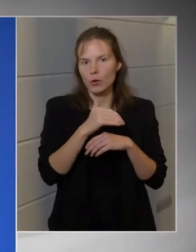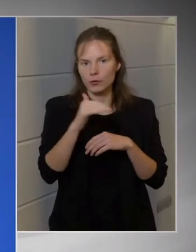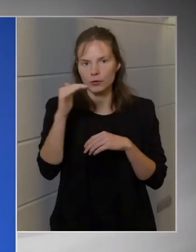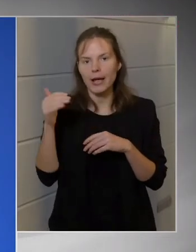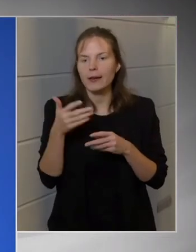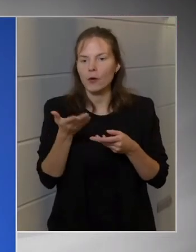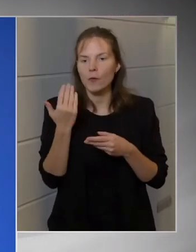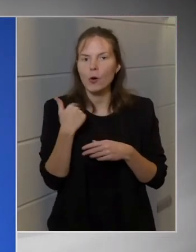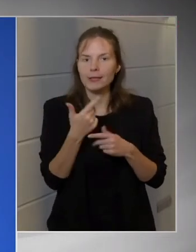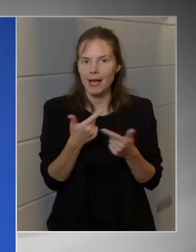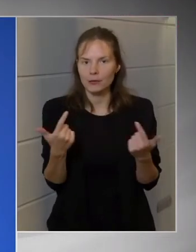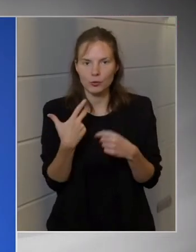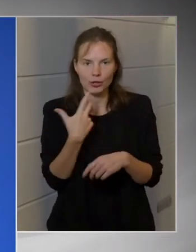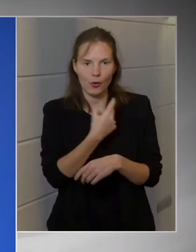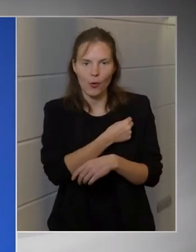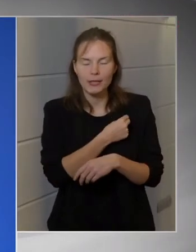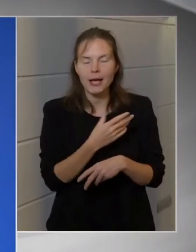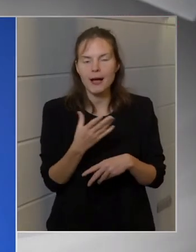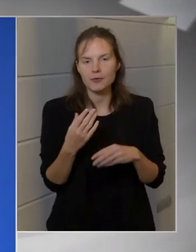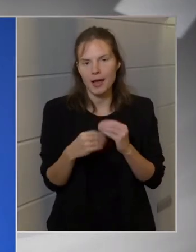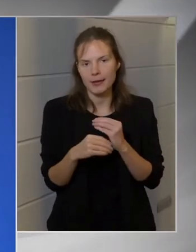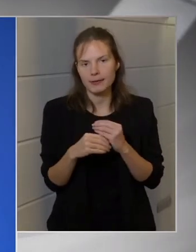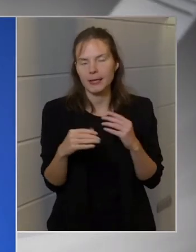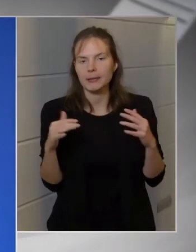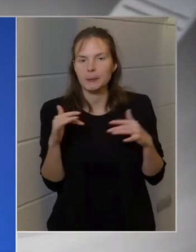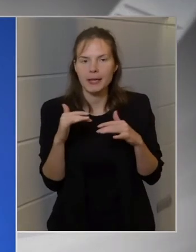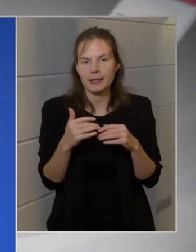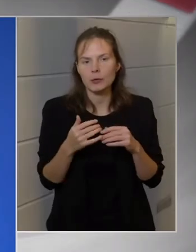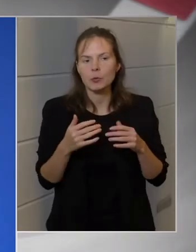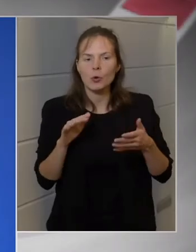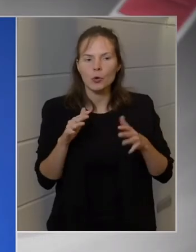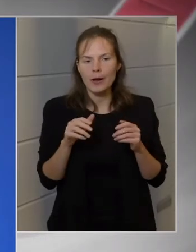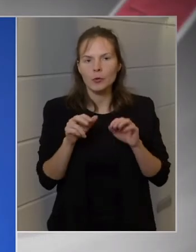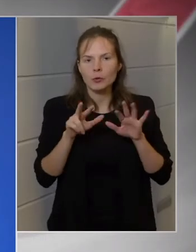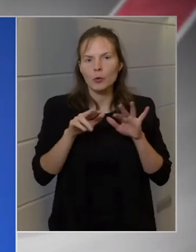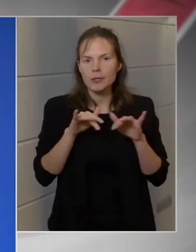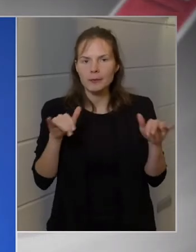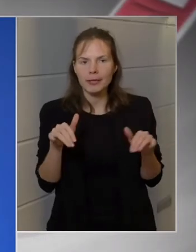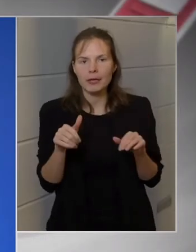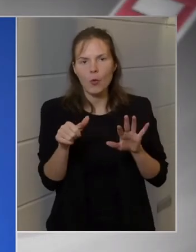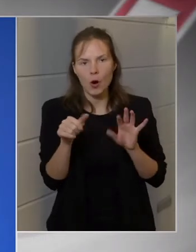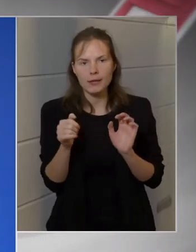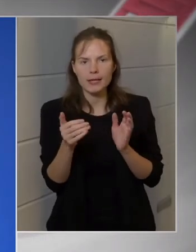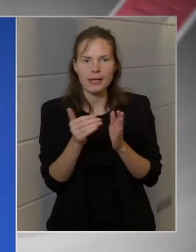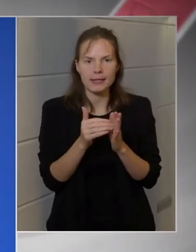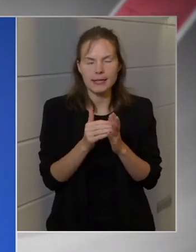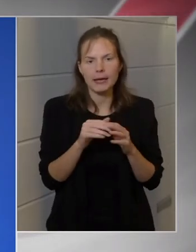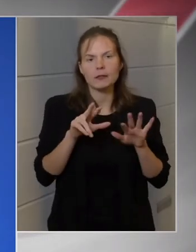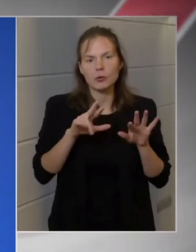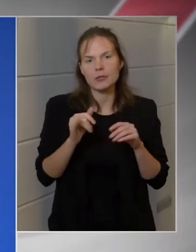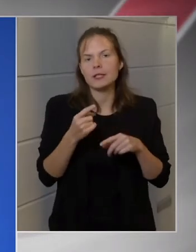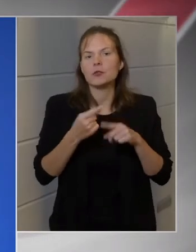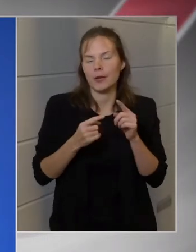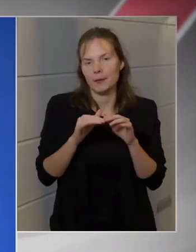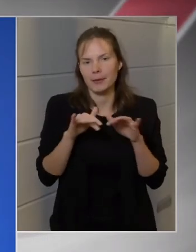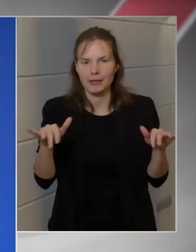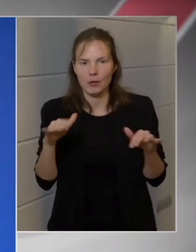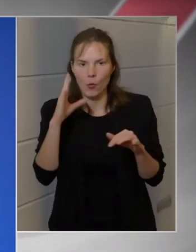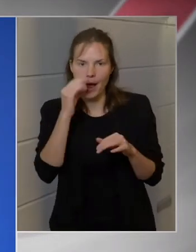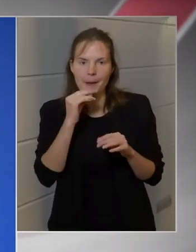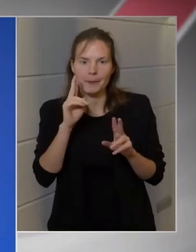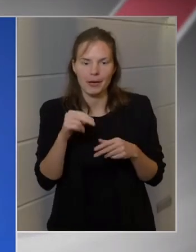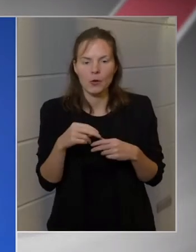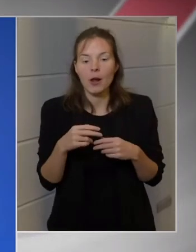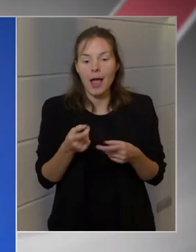beoltassa, ezért beszélünk körülbelül 8,6 millió emberről. 8,5